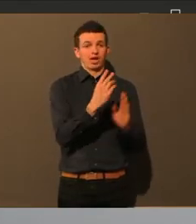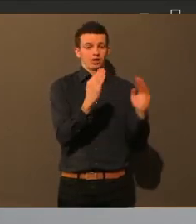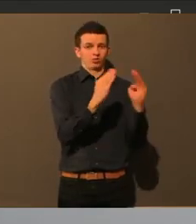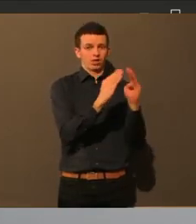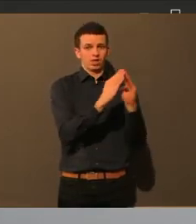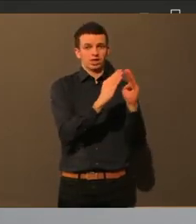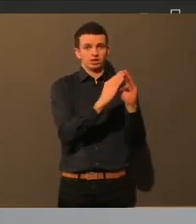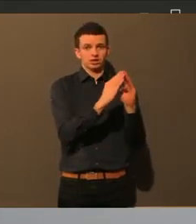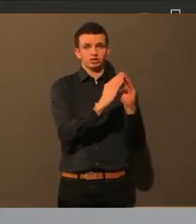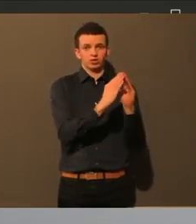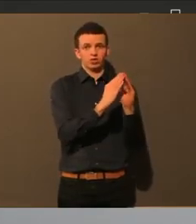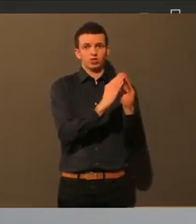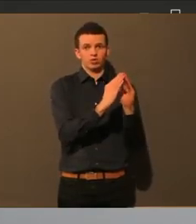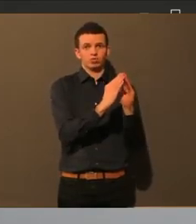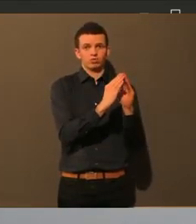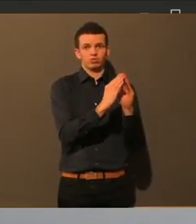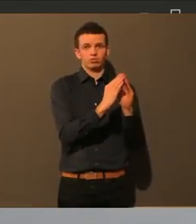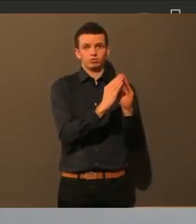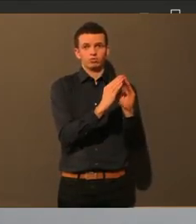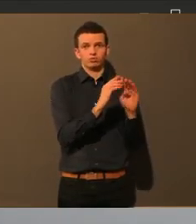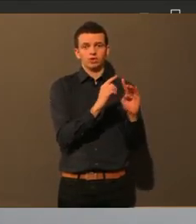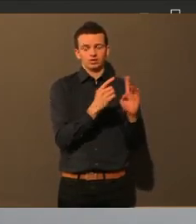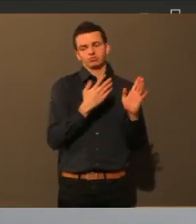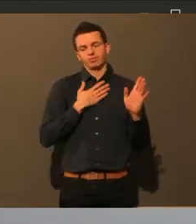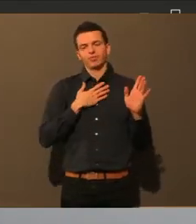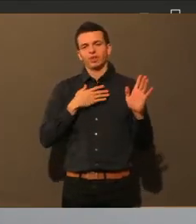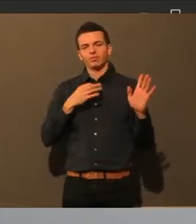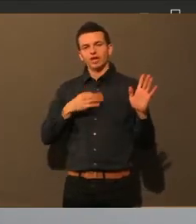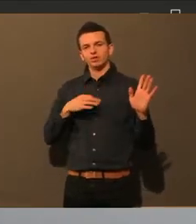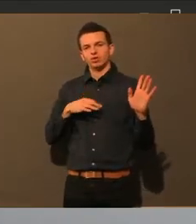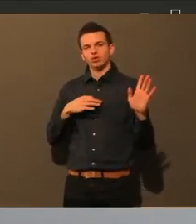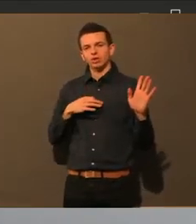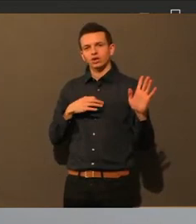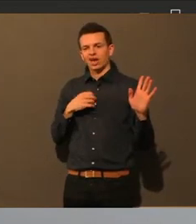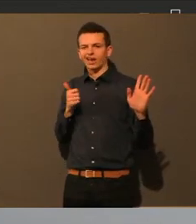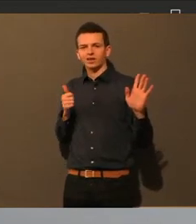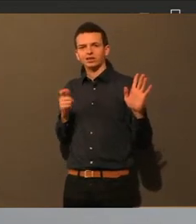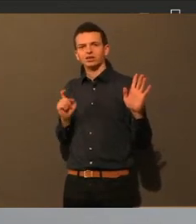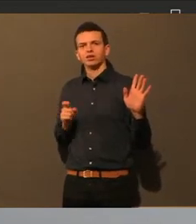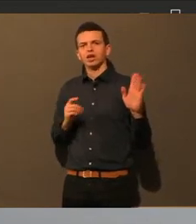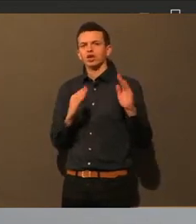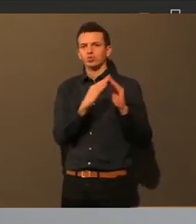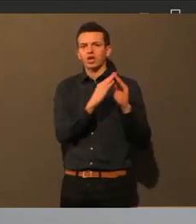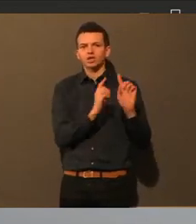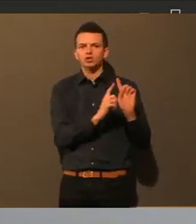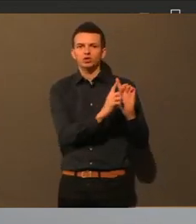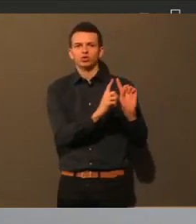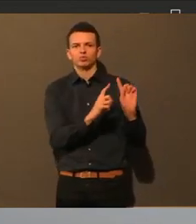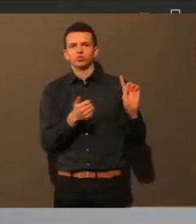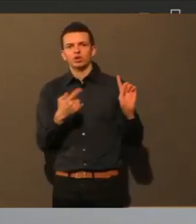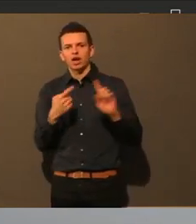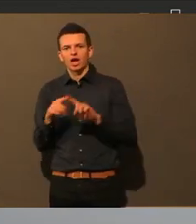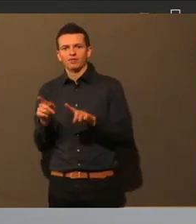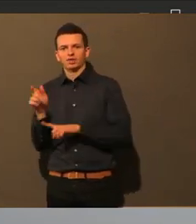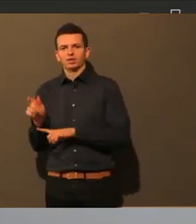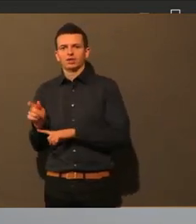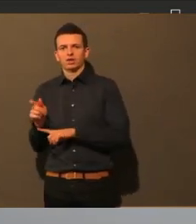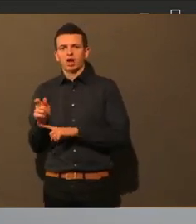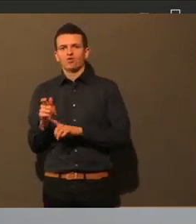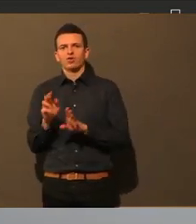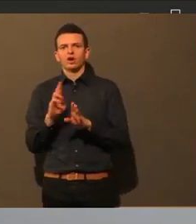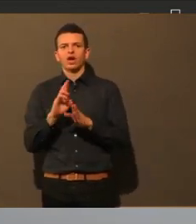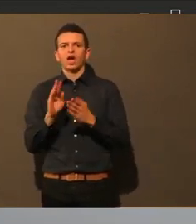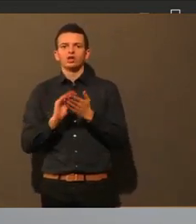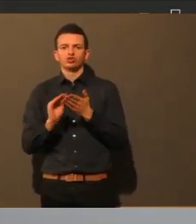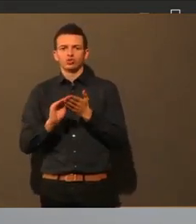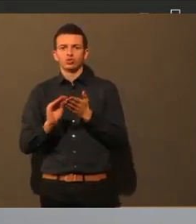ich auch ein, also meine Tochter geht aufs Gymnasium, meine Tochter geht auf die Realschule. Und ich sehe auch da wirklich erhebliche Unterschiede im